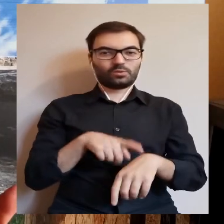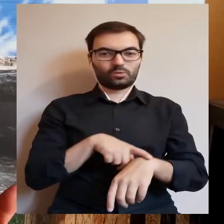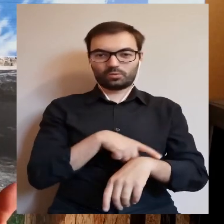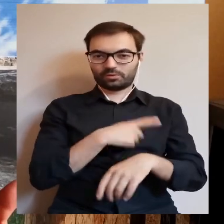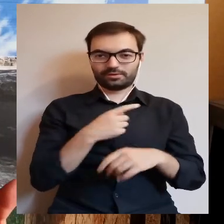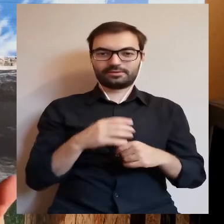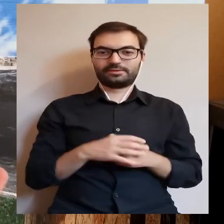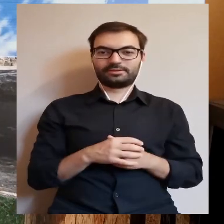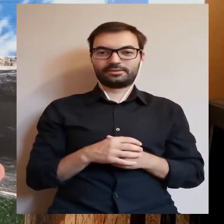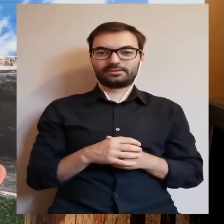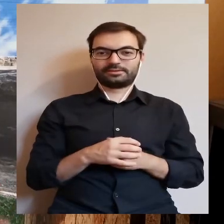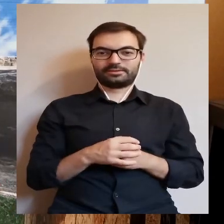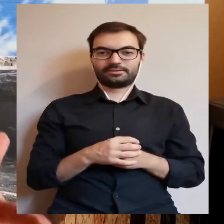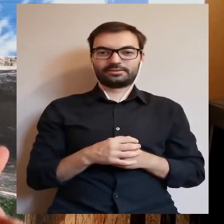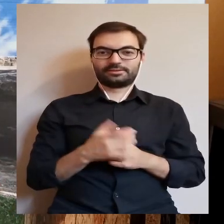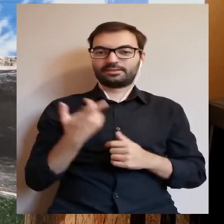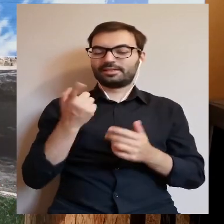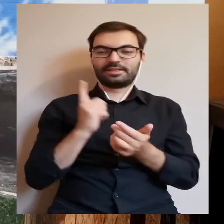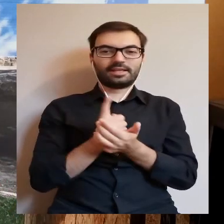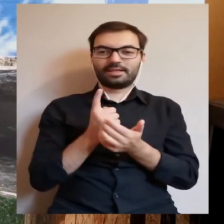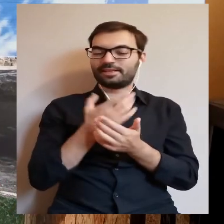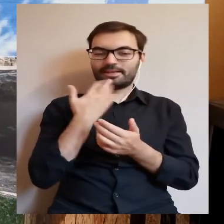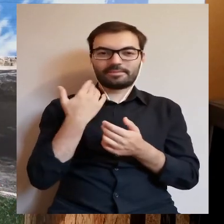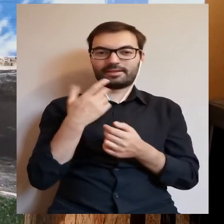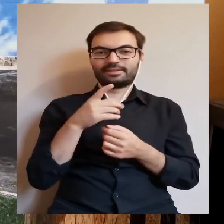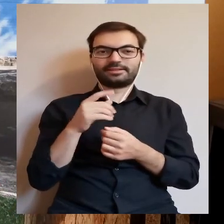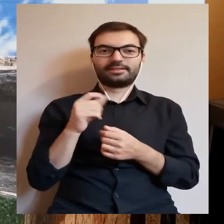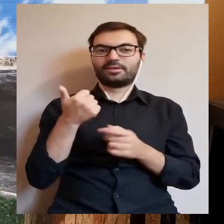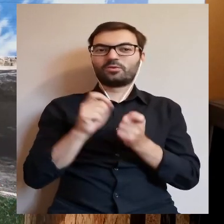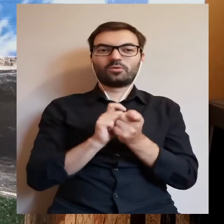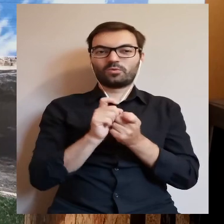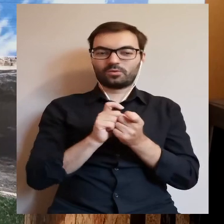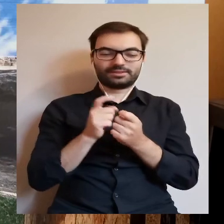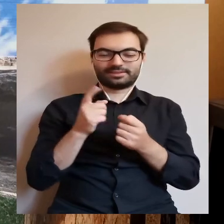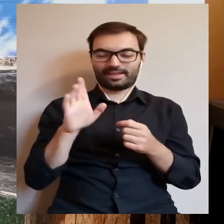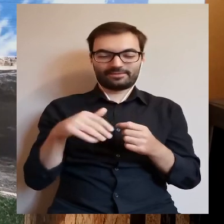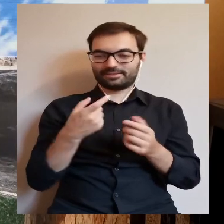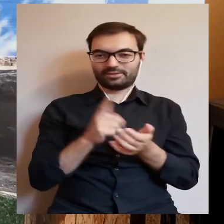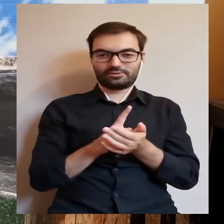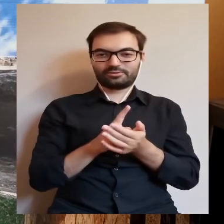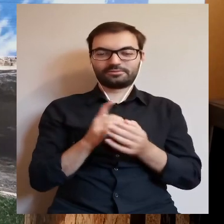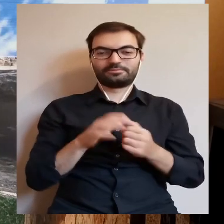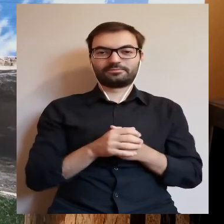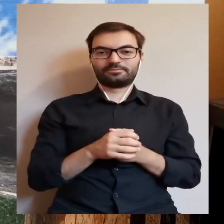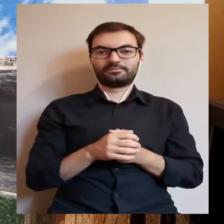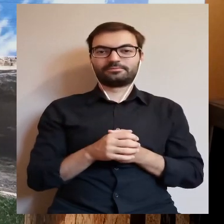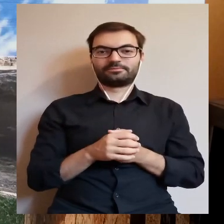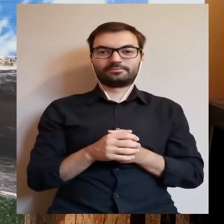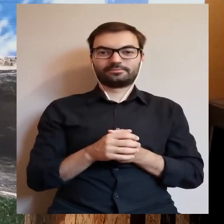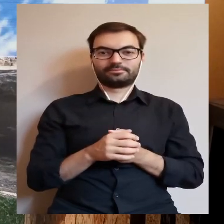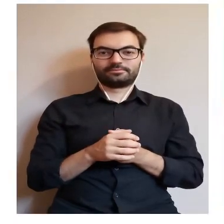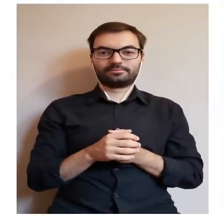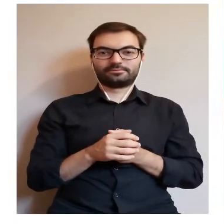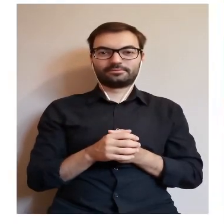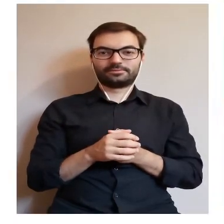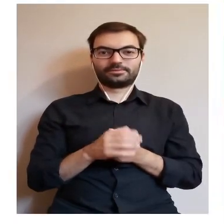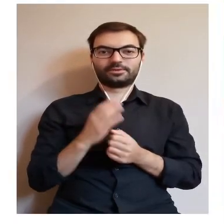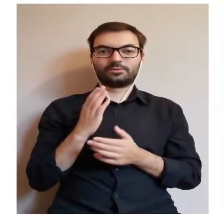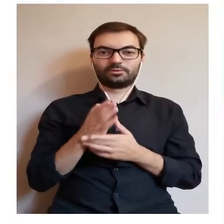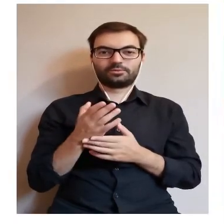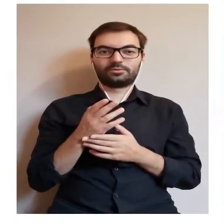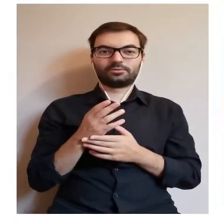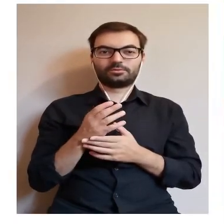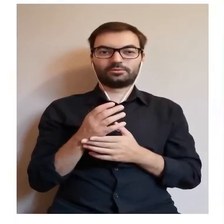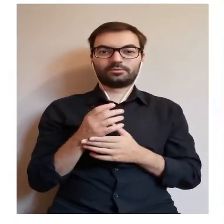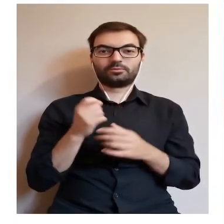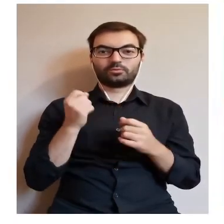niedługo, nie zdążyli się doczekać pierwszej kłótni kochanków i już na dworze